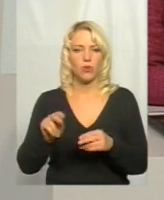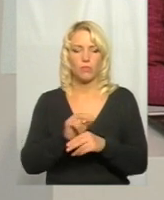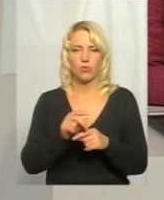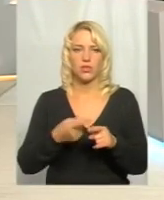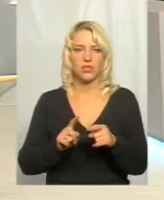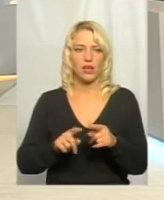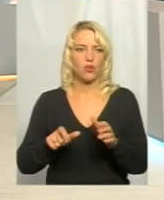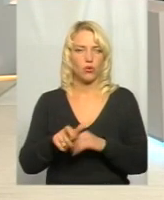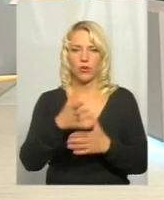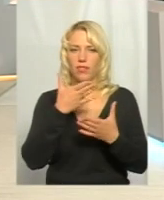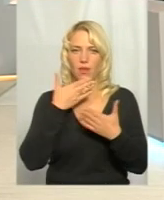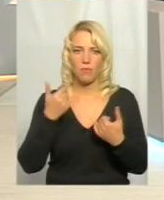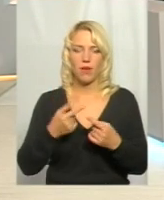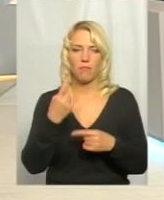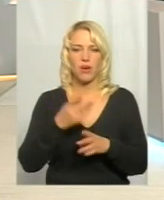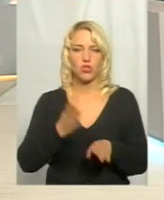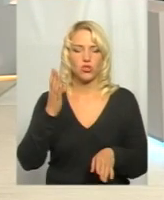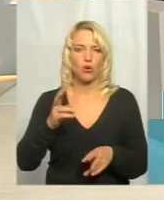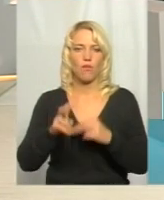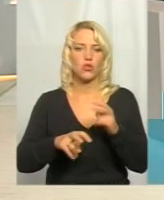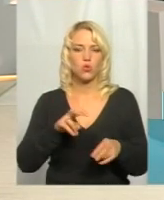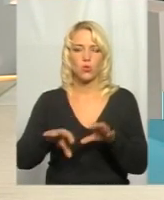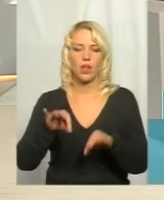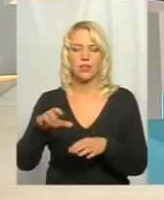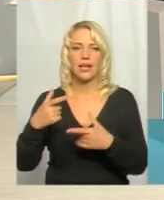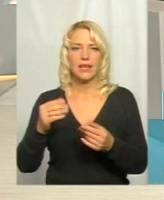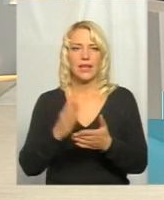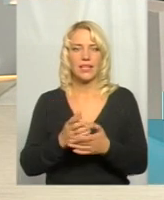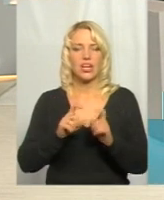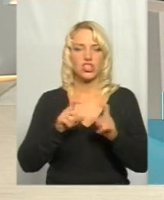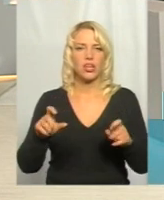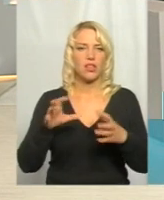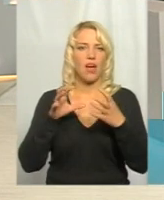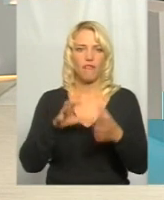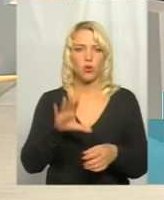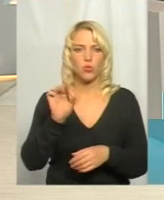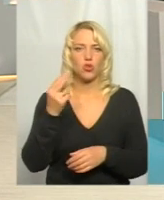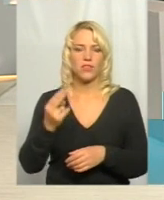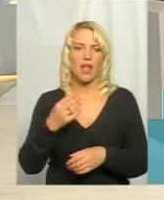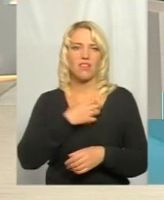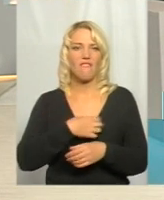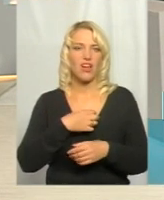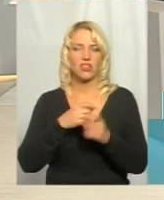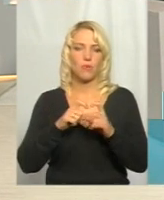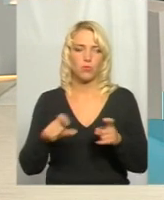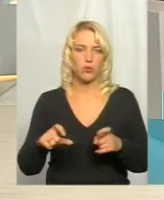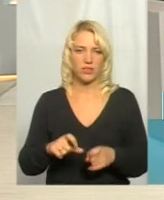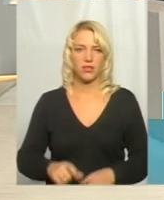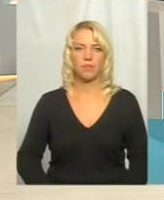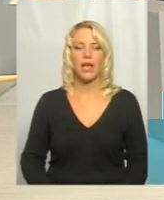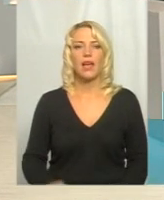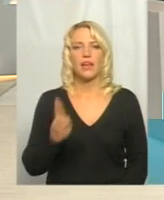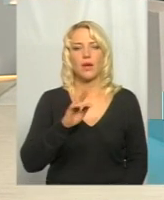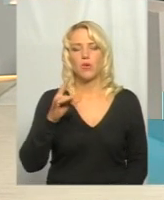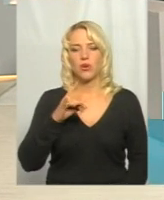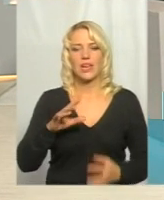дороги немає. Першочергово, кажу, підбираються, де є шкільні автобуси, соціально важливі об'єкти. В Ярмоленецькому районі в серпні